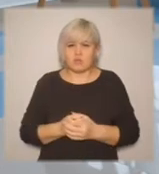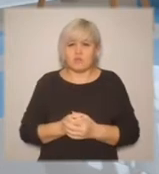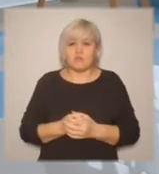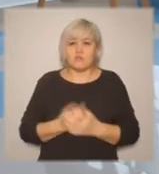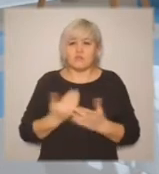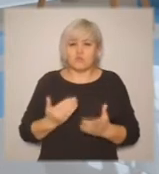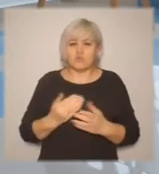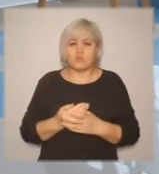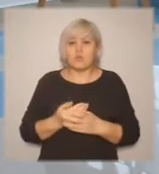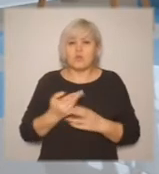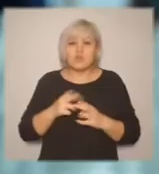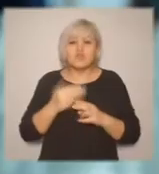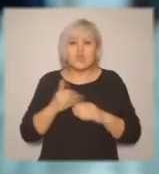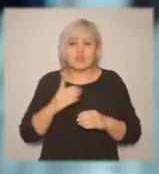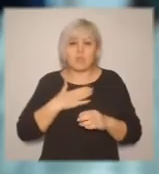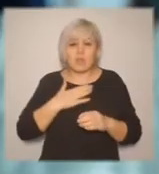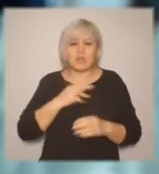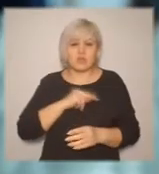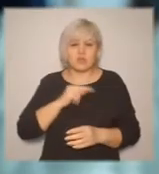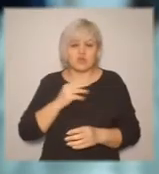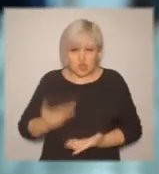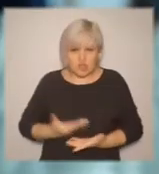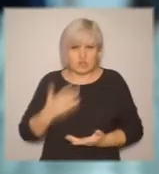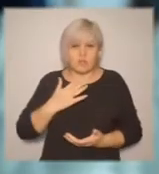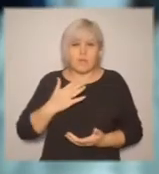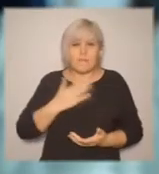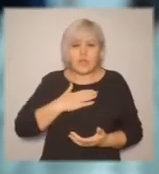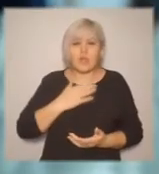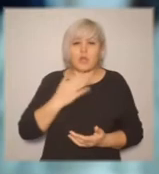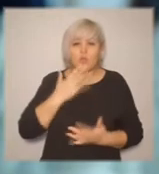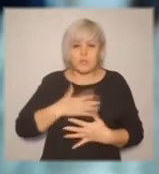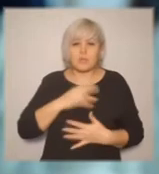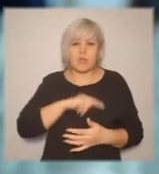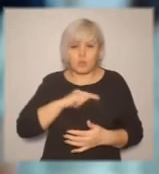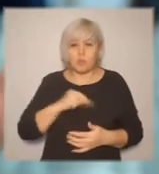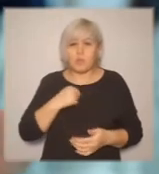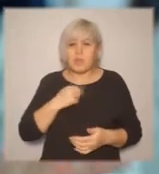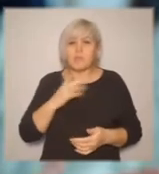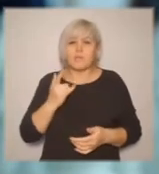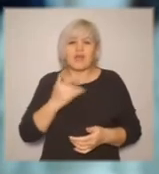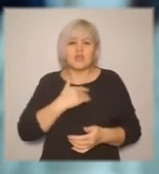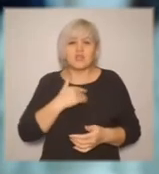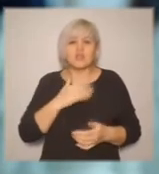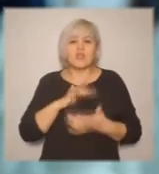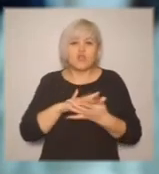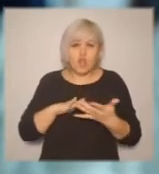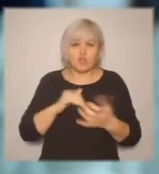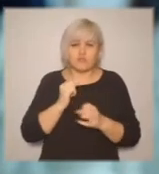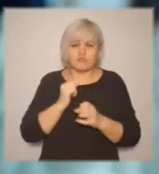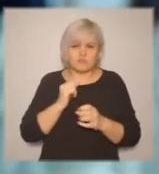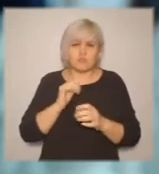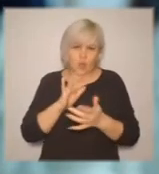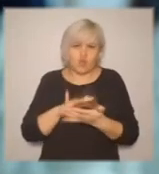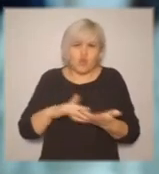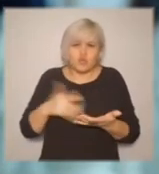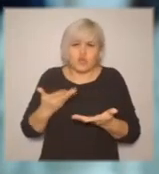наиболее достоверно. На данный момент тифлокомментирование – это вот большая часть моей жизни, это моя любимая работа,